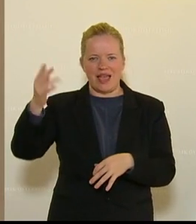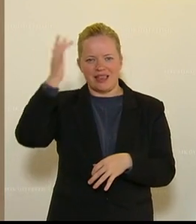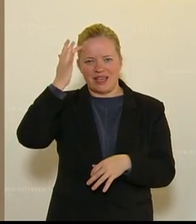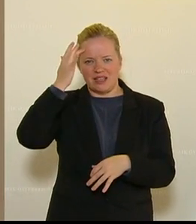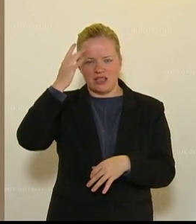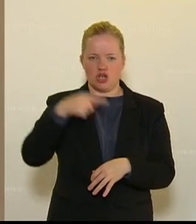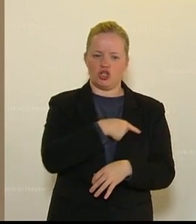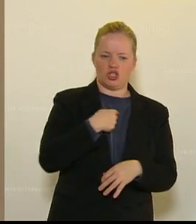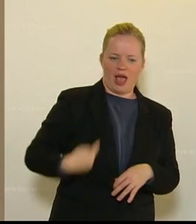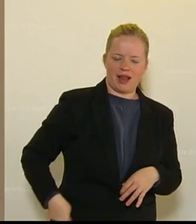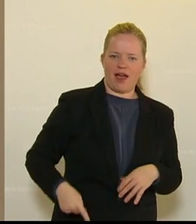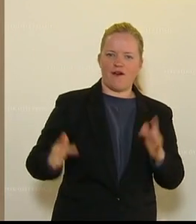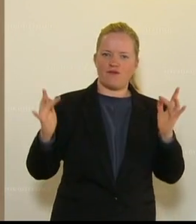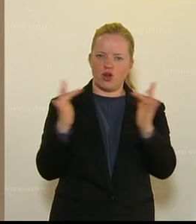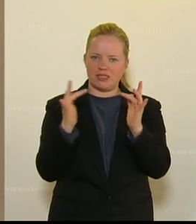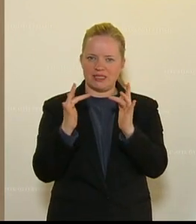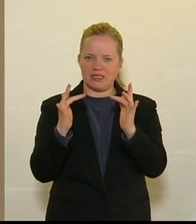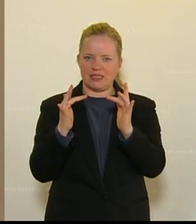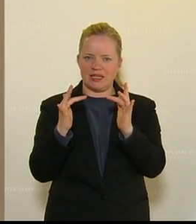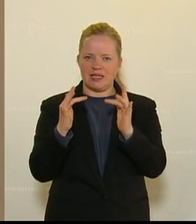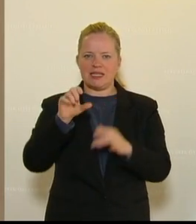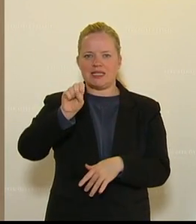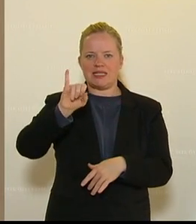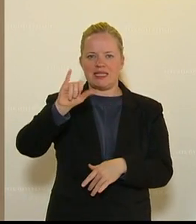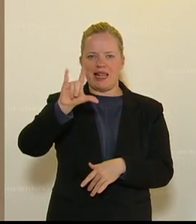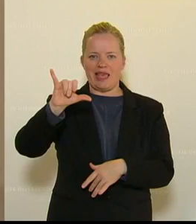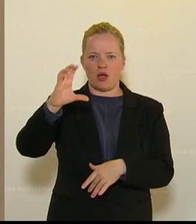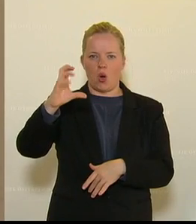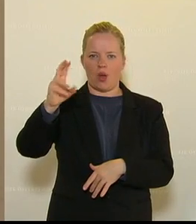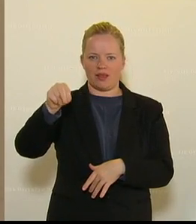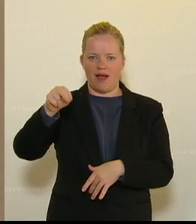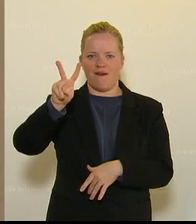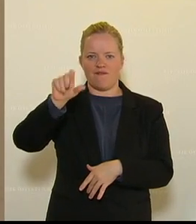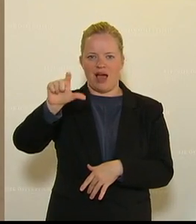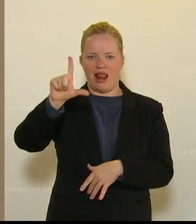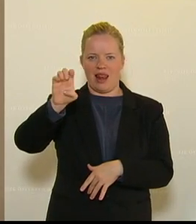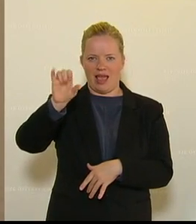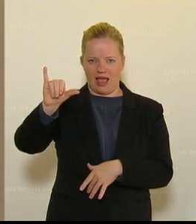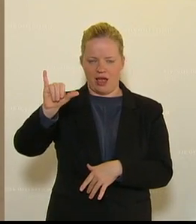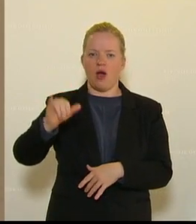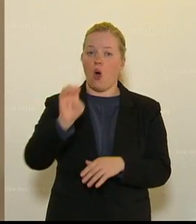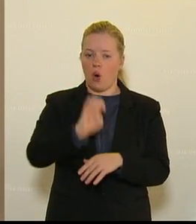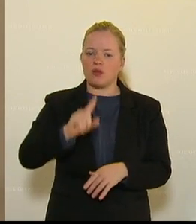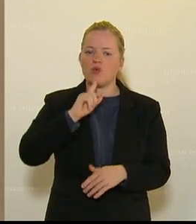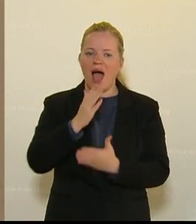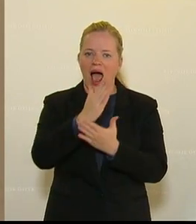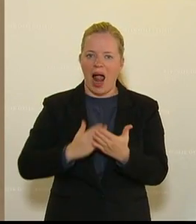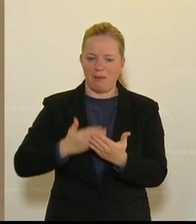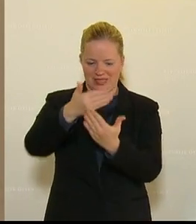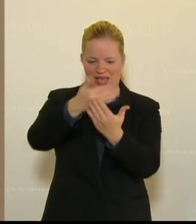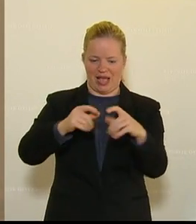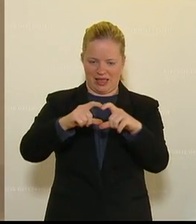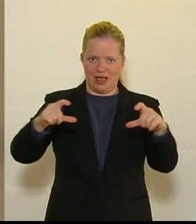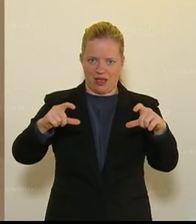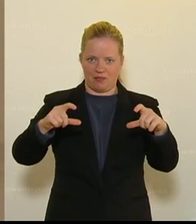Silicon Valley. Und Europa kommt da von einer halben Seite vor. Natürlich ist unser Problem bei der Künstlichen Intelligenz unser